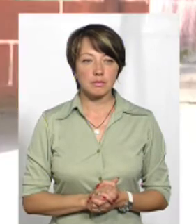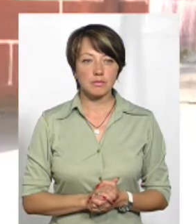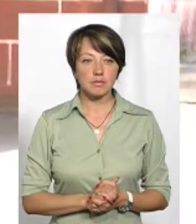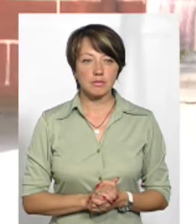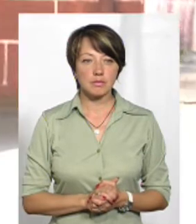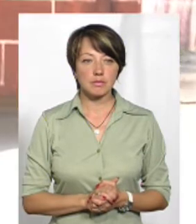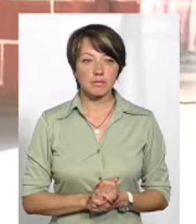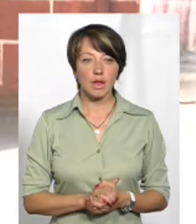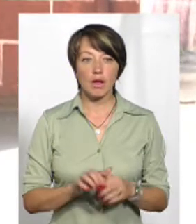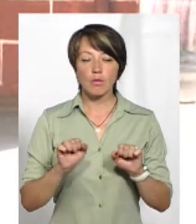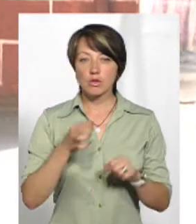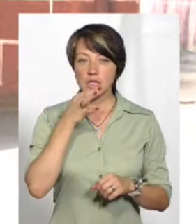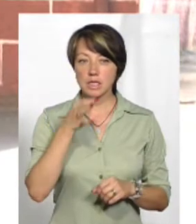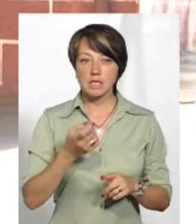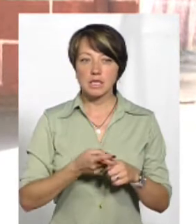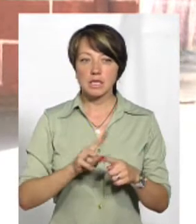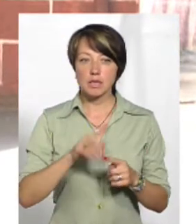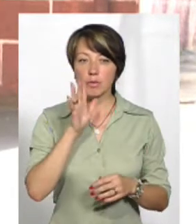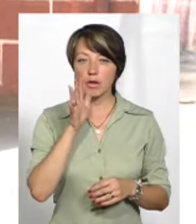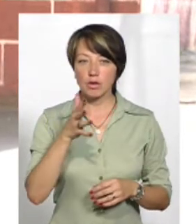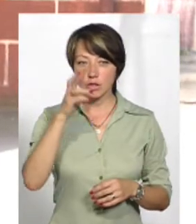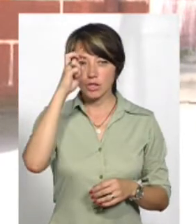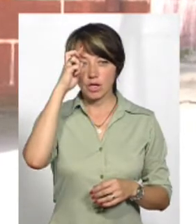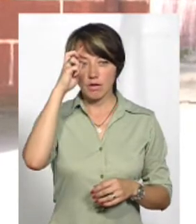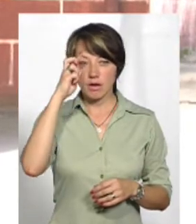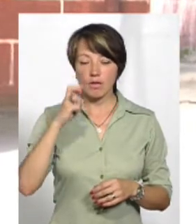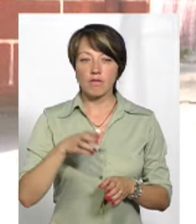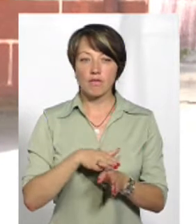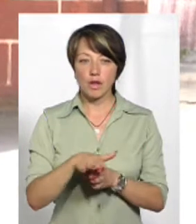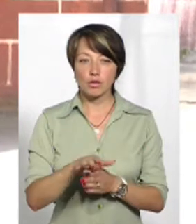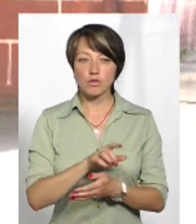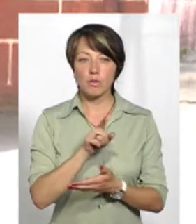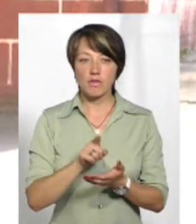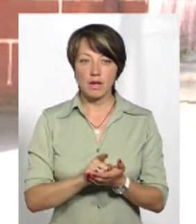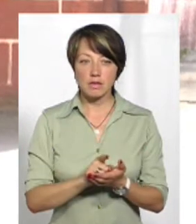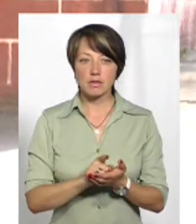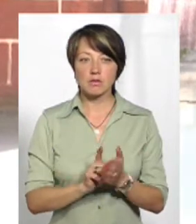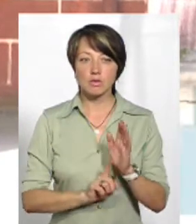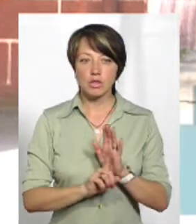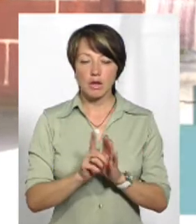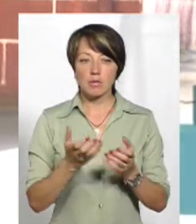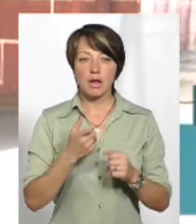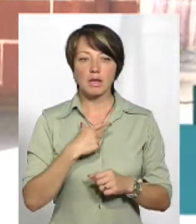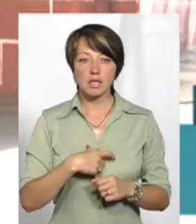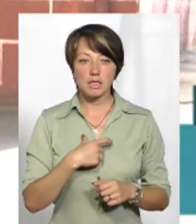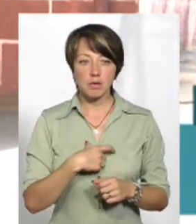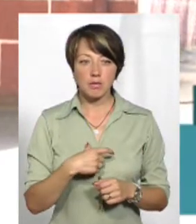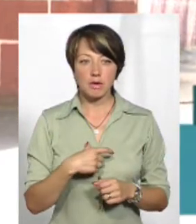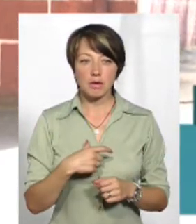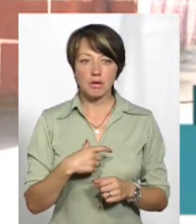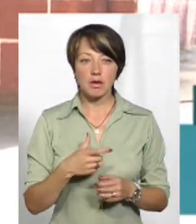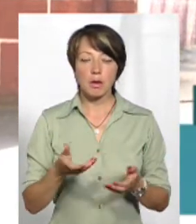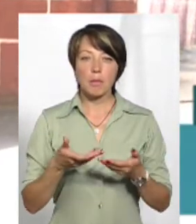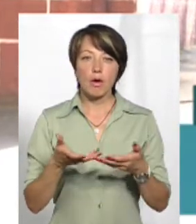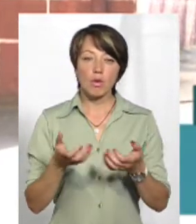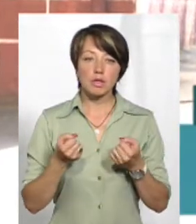Можу сказати, що за ці п'ять років держава виконала ті зобов'язання, які вона спочатку брала на себе. Тобто ми